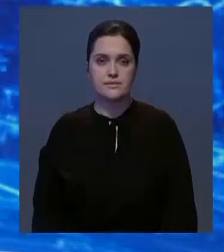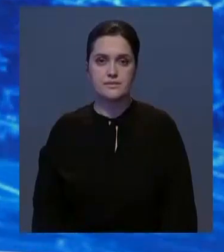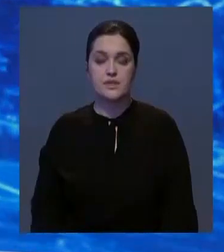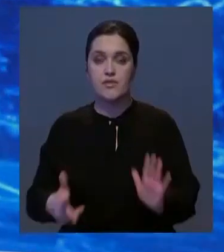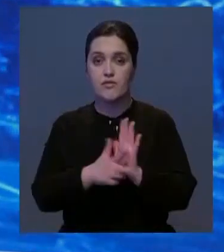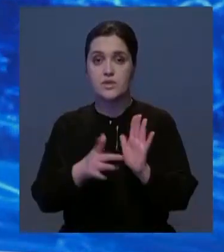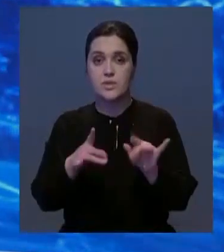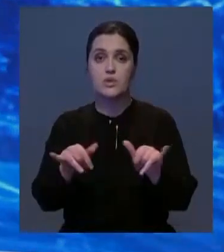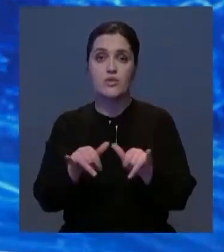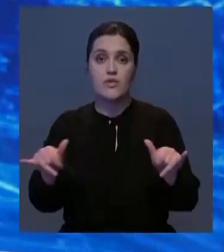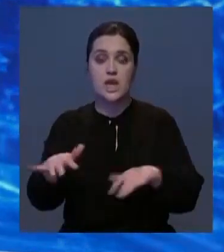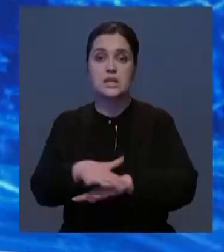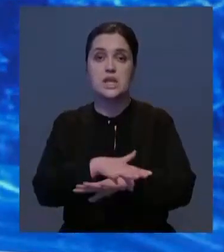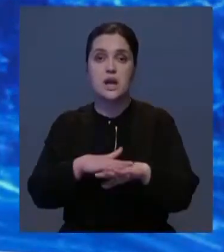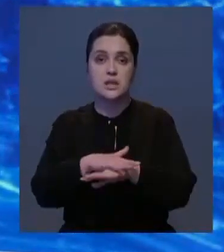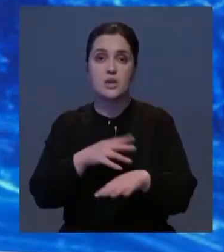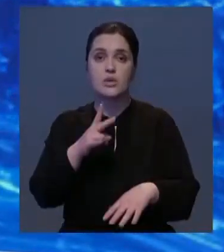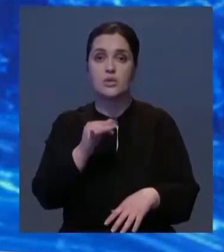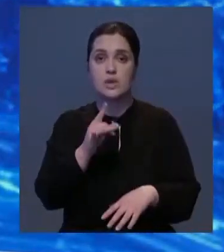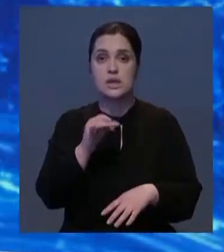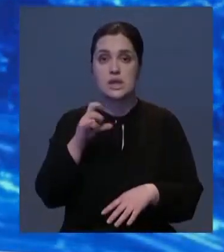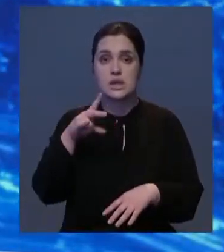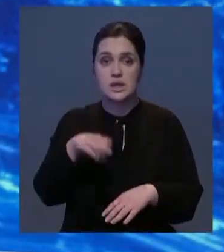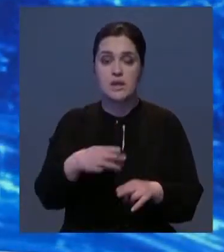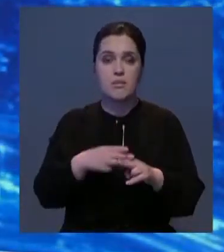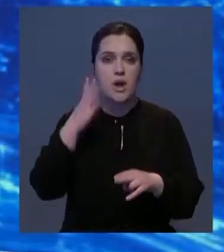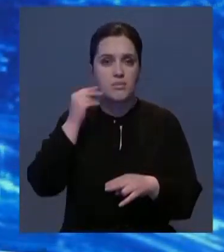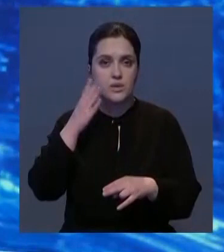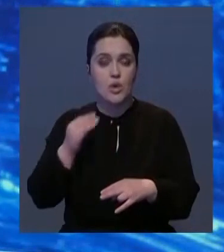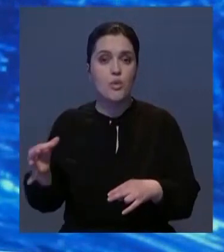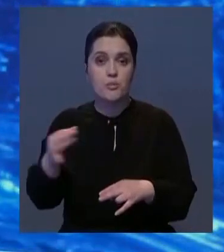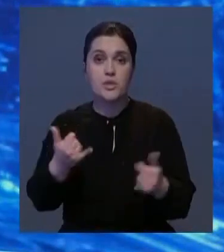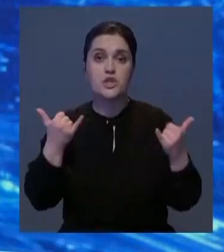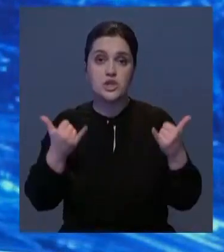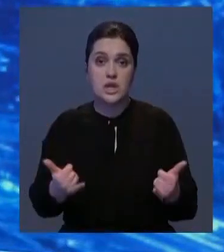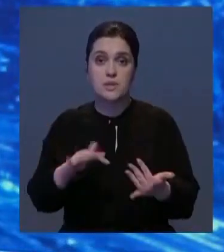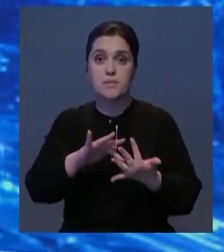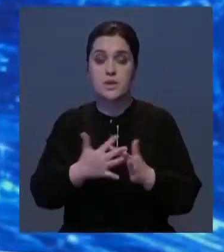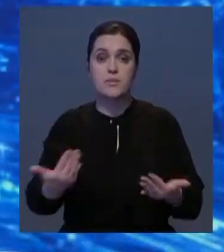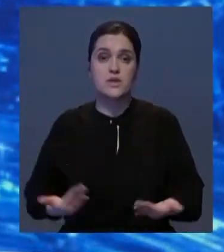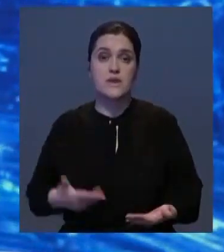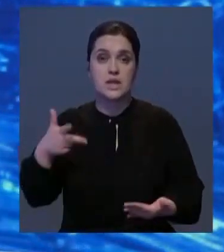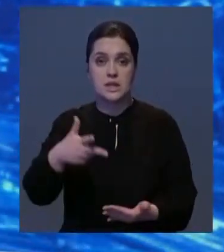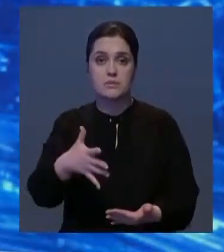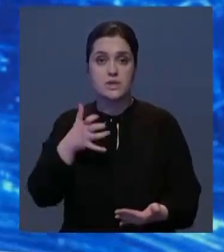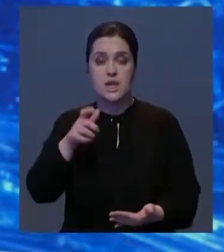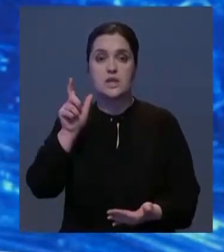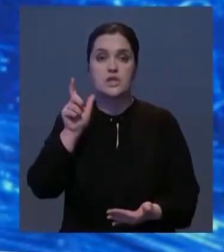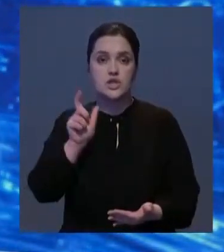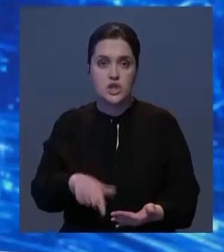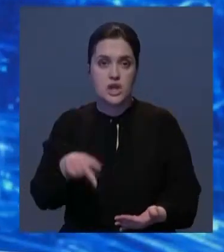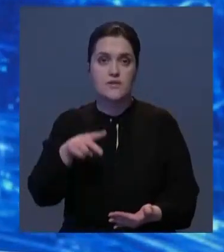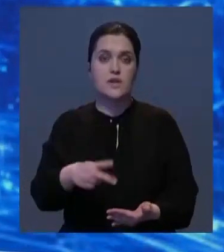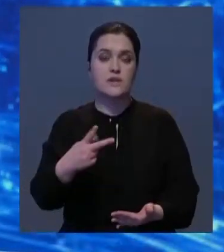Восемь раз увеличилось население Нуркента в Памфиловском районе Алматинской области. Сейчас в приграничном поселке проживают 3,5